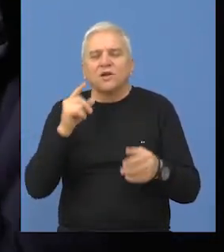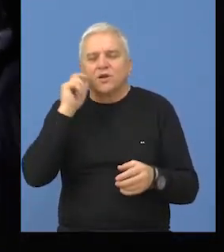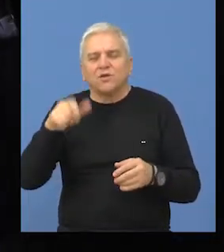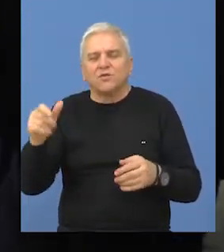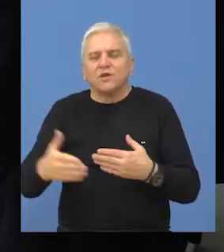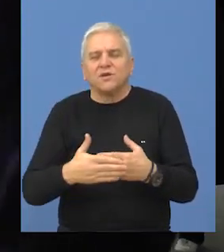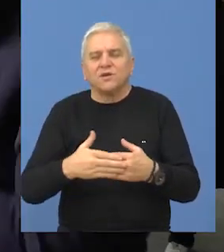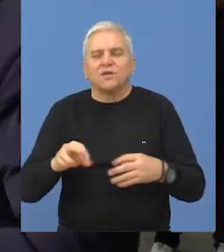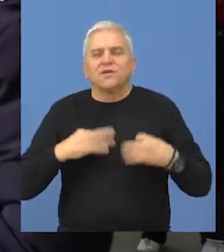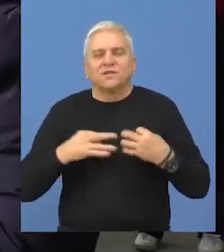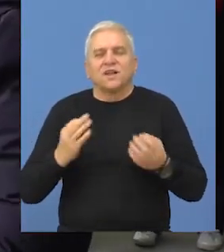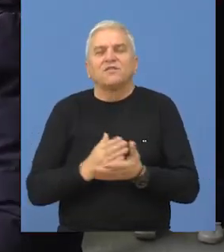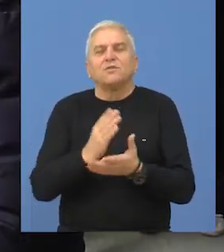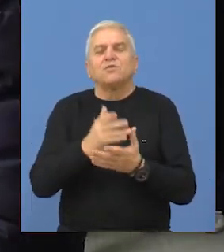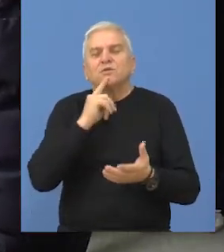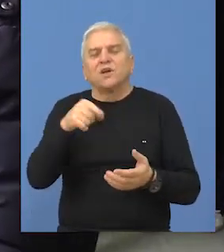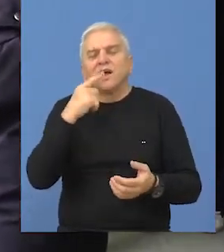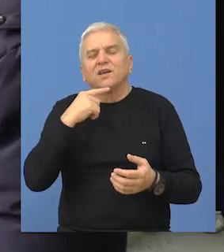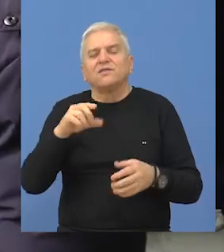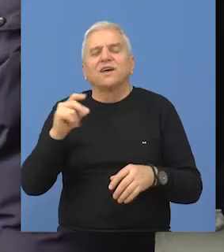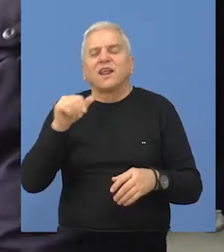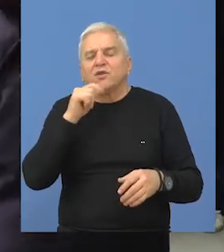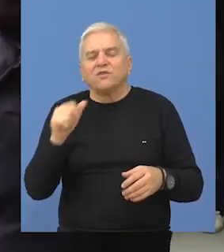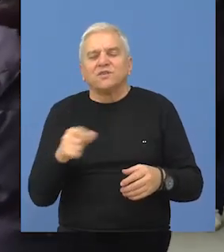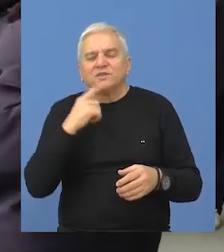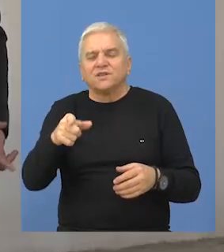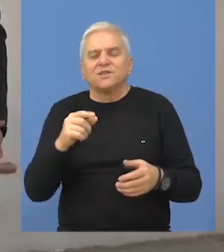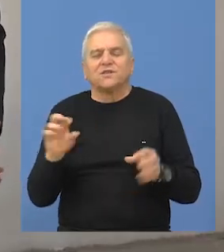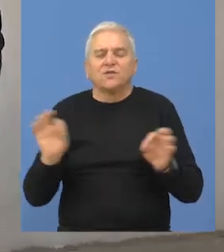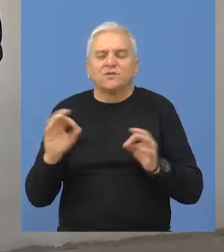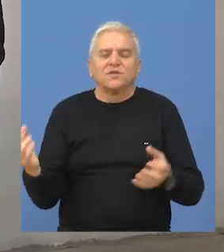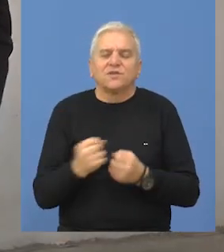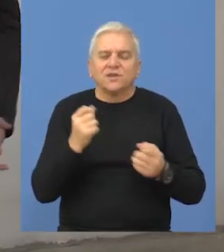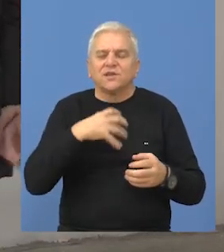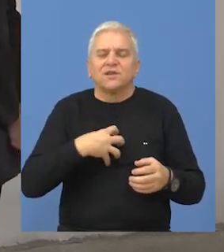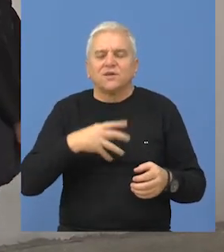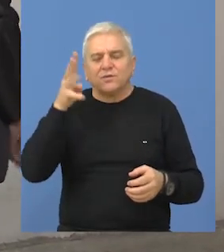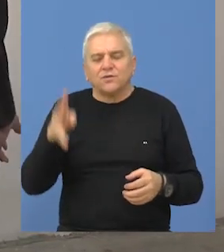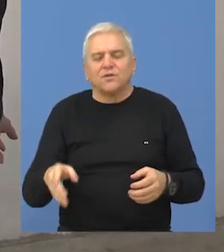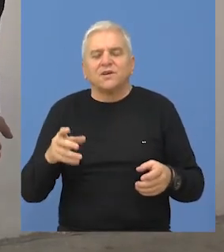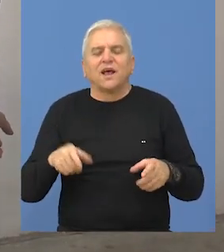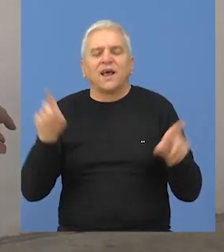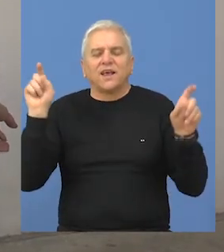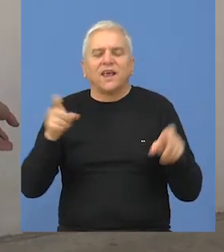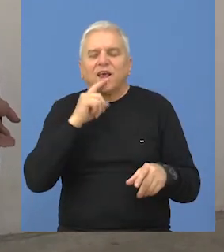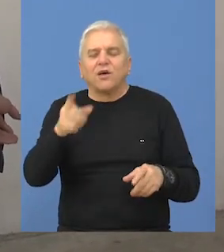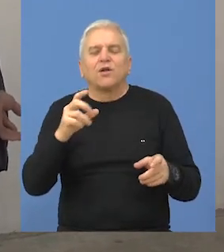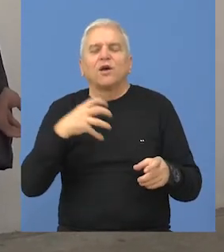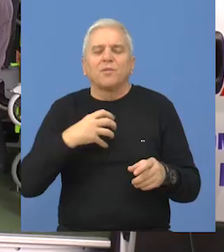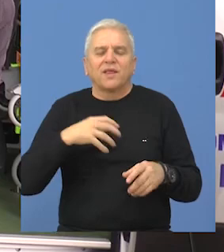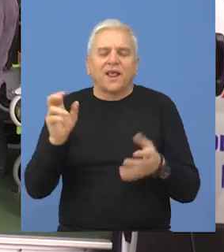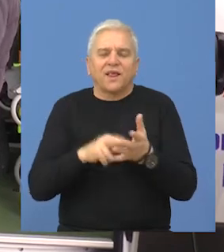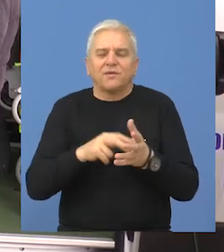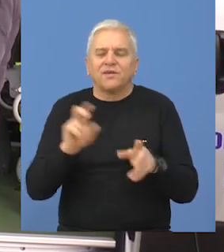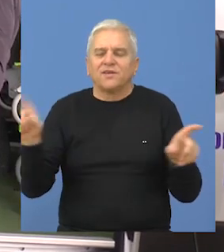olakšala građanima pristup zdravstvenim uslugama, rekao je Radojević. Za te namene angažovani su psihijatr, ginekolog, psiholog,